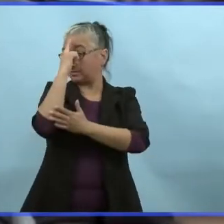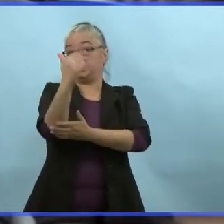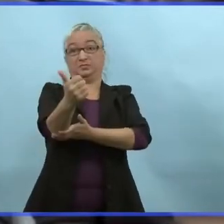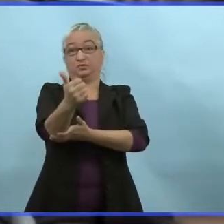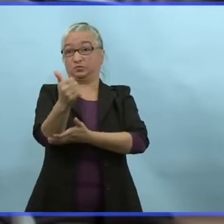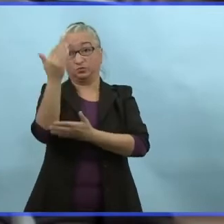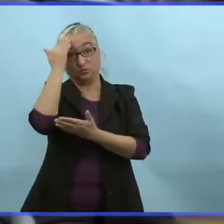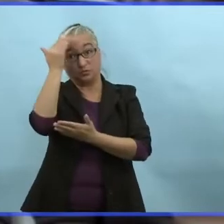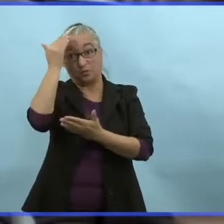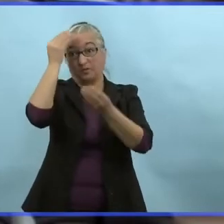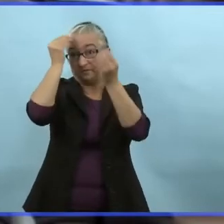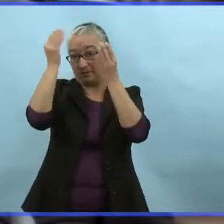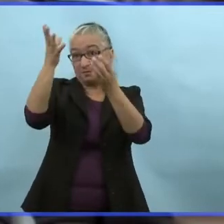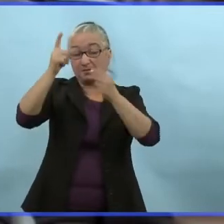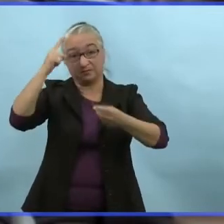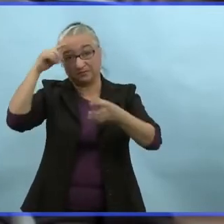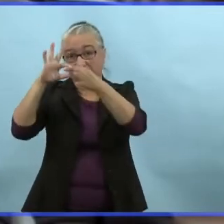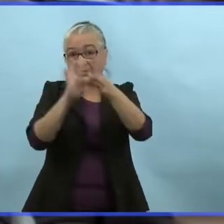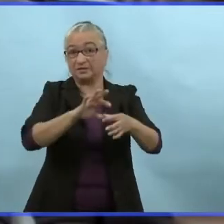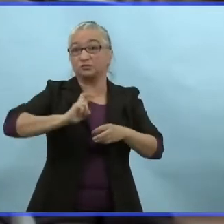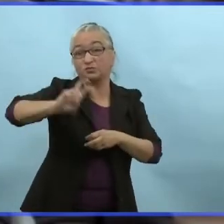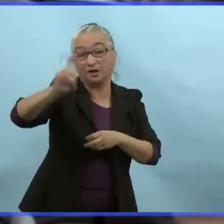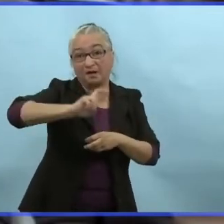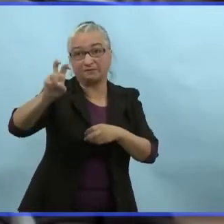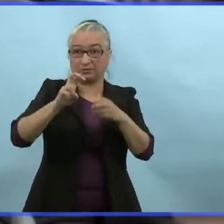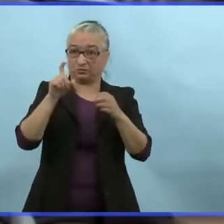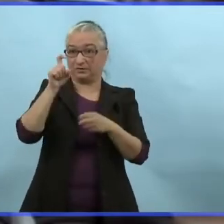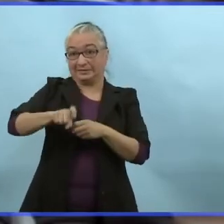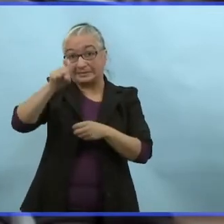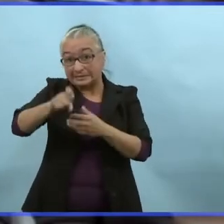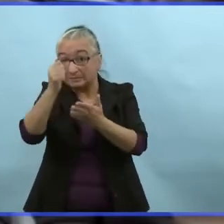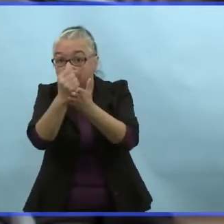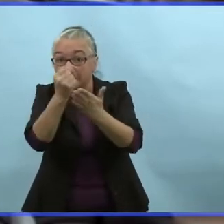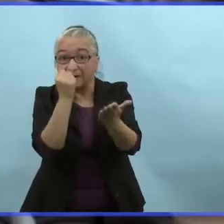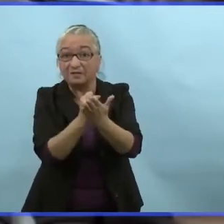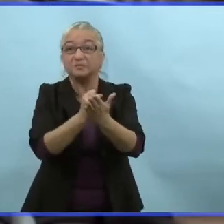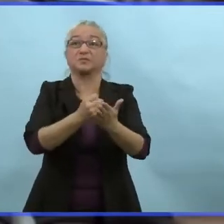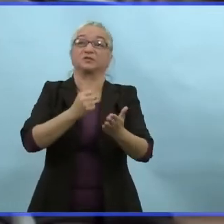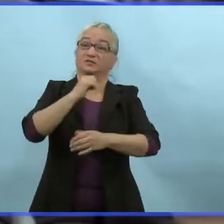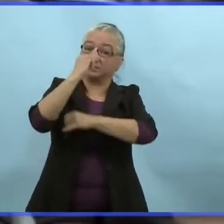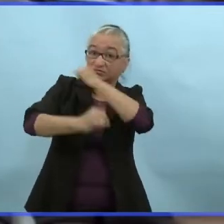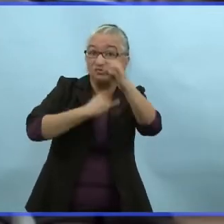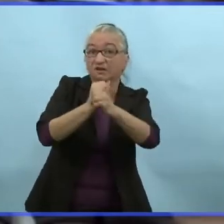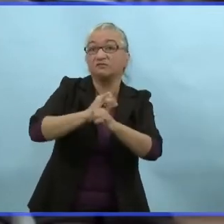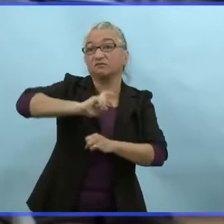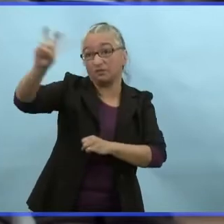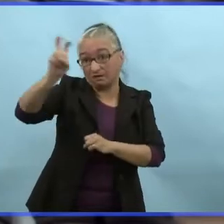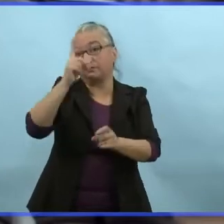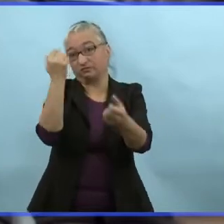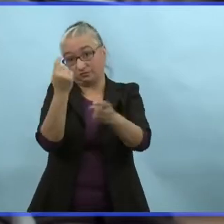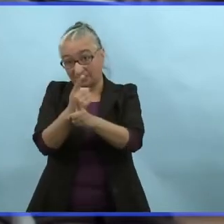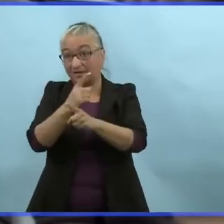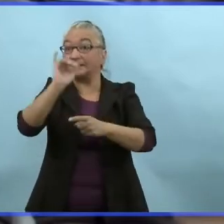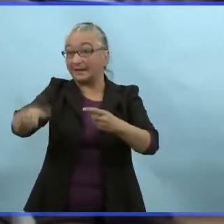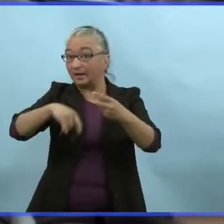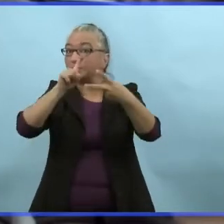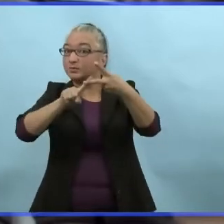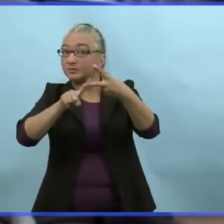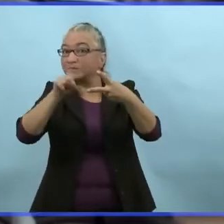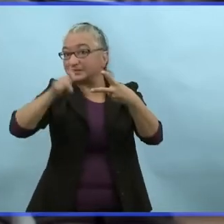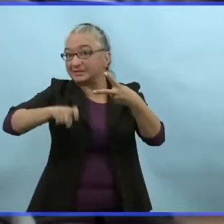nécessaires. Quand vous voyagez à l'étranger, vous devez avoir un passeport et il y a maintenant d'autres renseignements que vous devez avoir pour les autorités